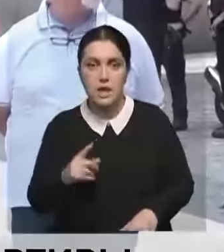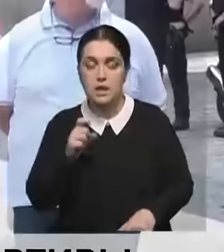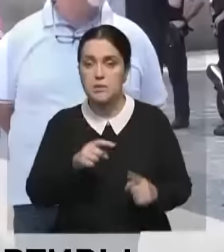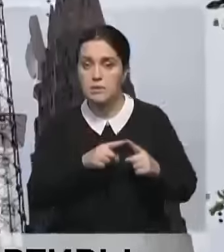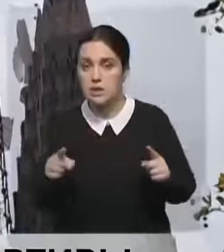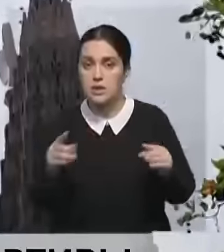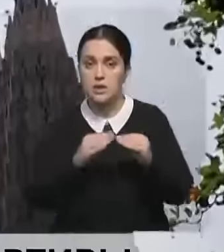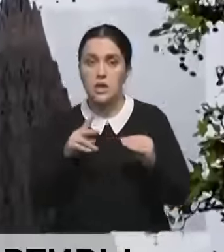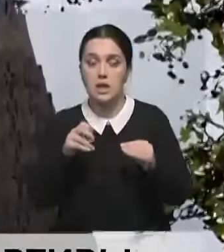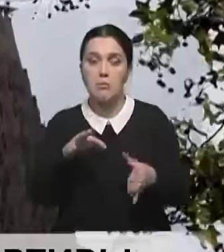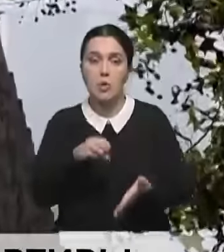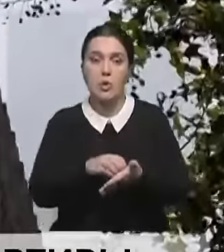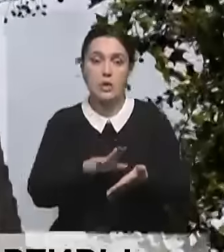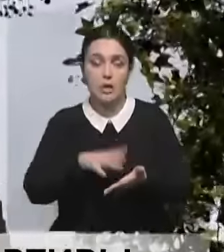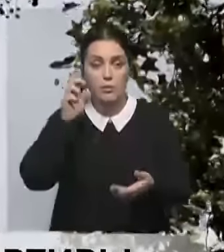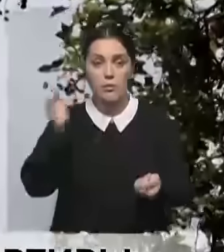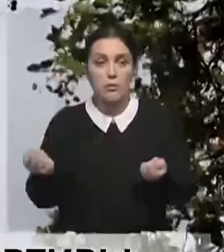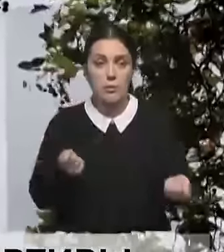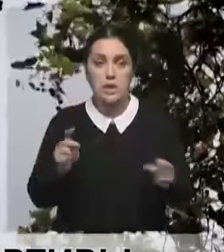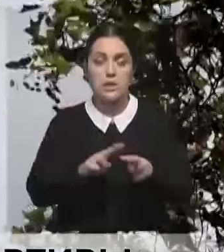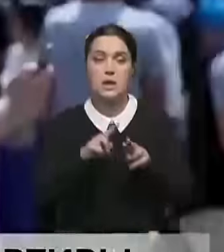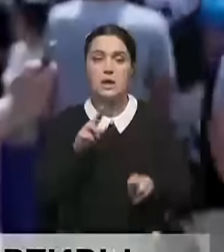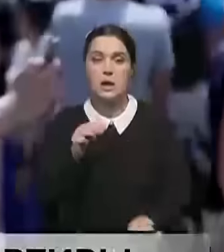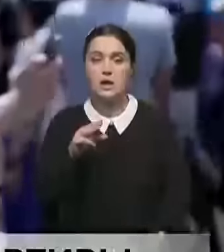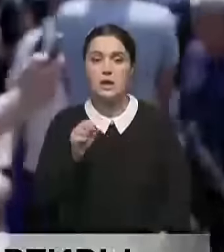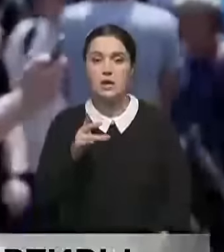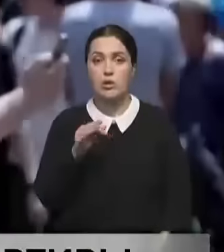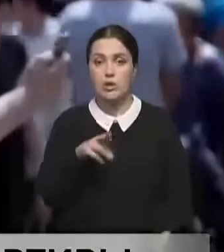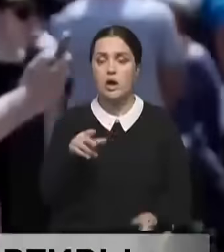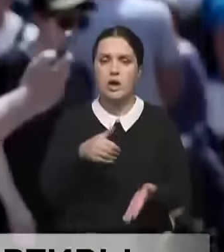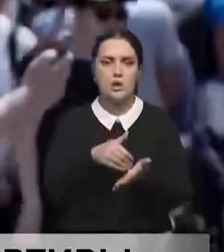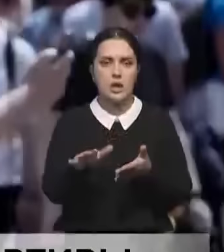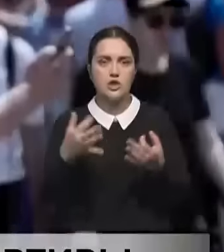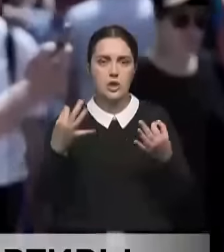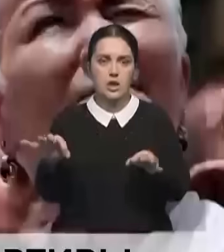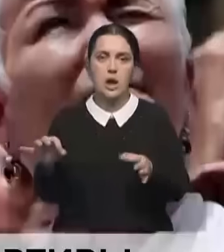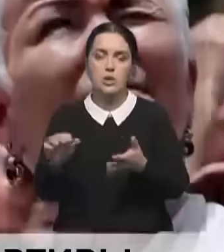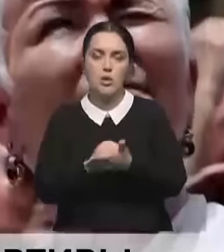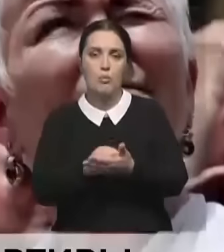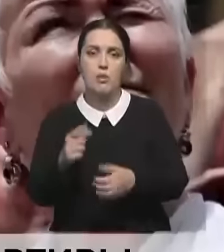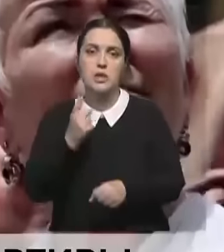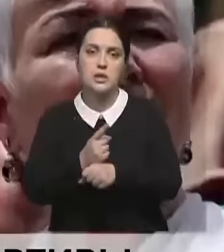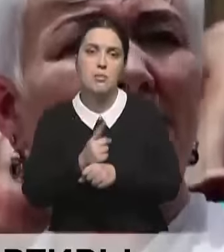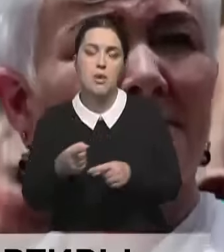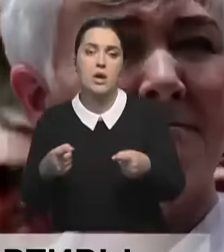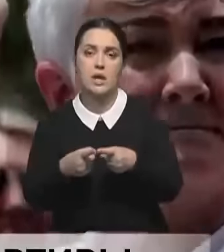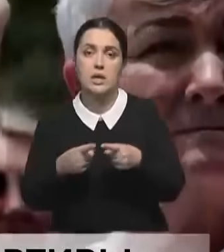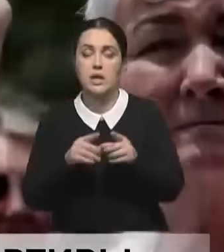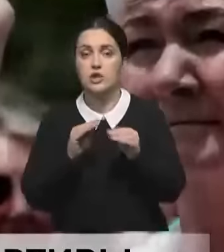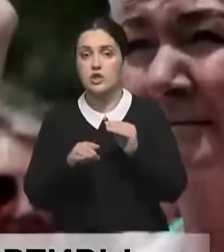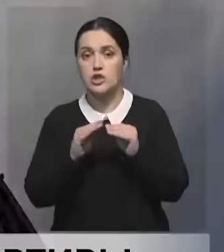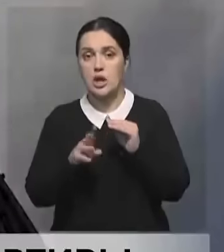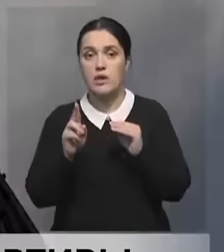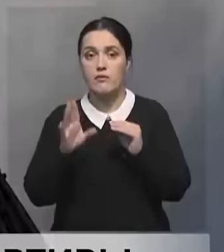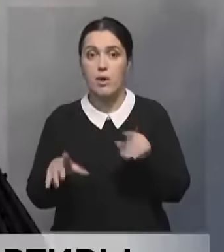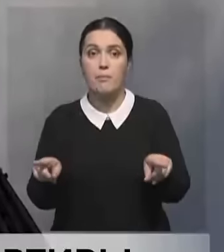% за последние 10 лет. По данным мэрии, столица Каталония откажется от лицензии для краткосрочной аренды на 10